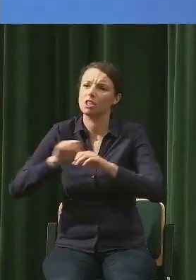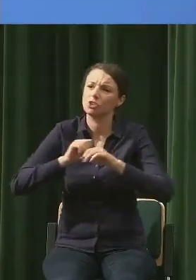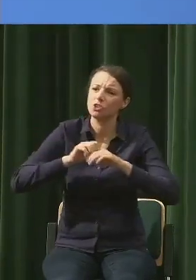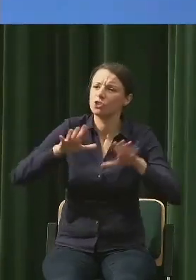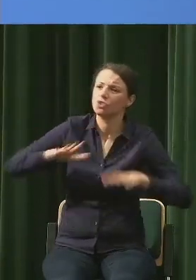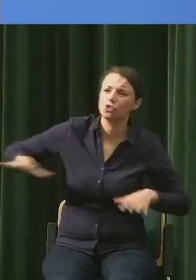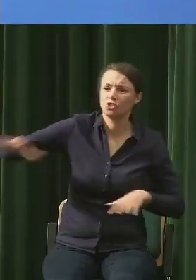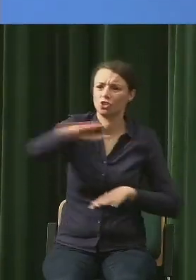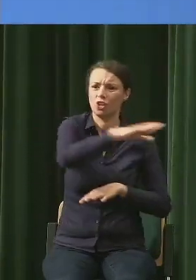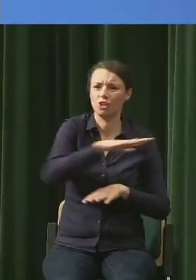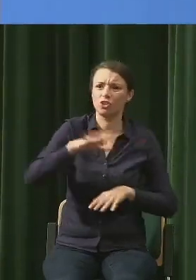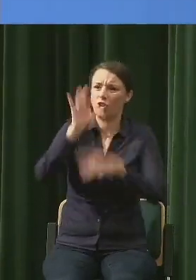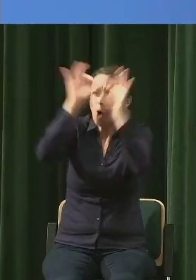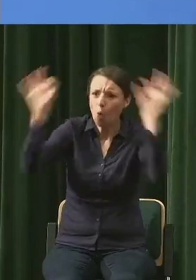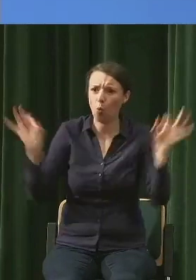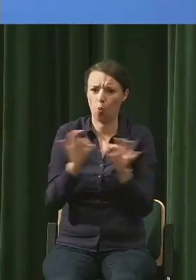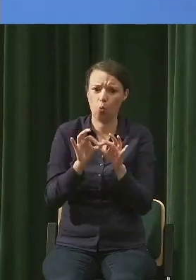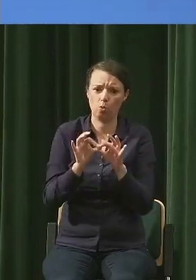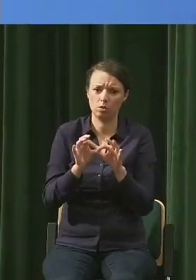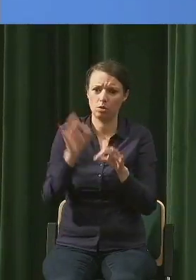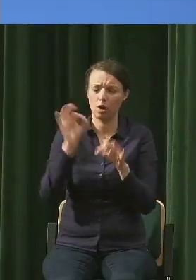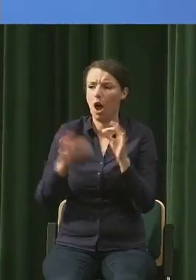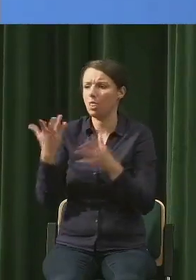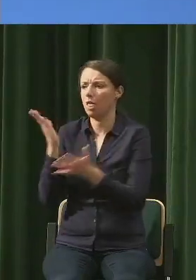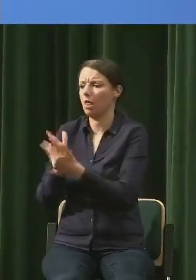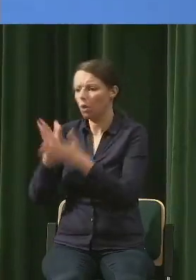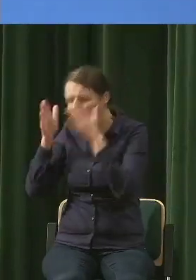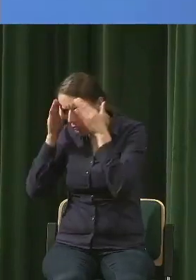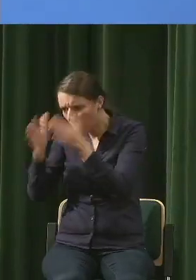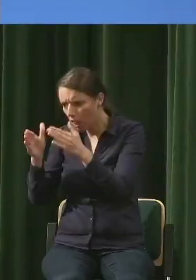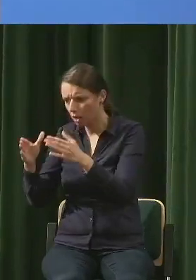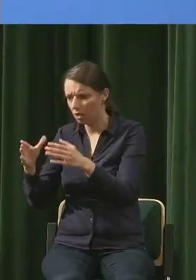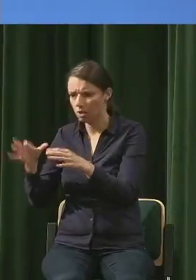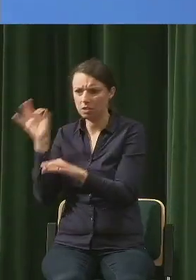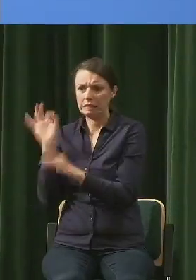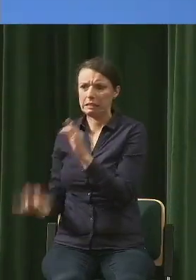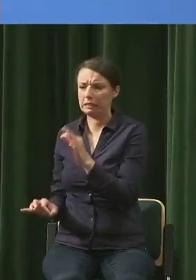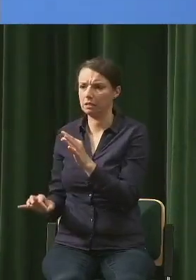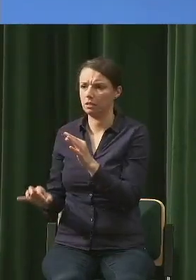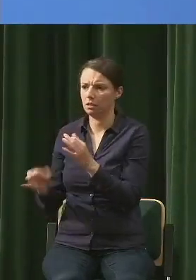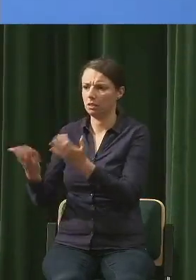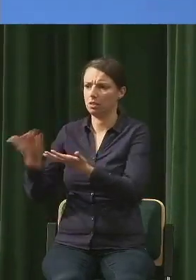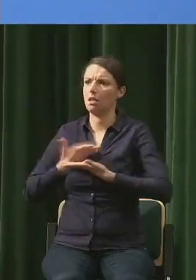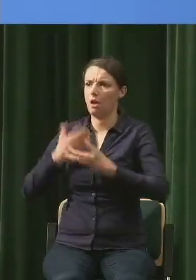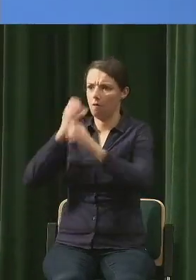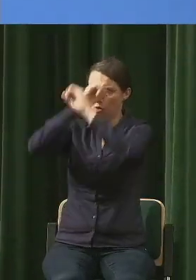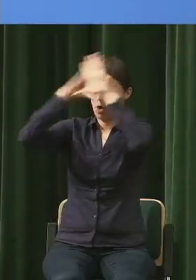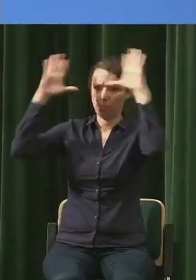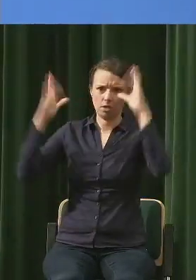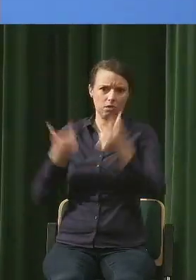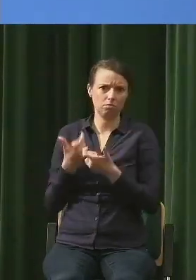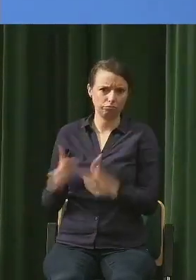na rzeczach, które w gruncie rzeczy nie wnoszą nic do wyobraźni. Tak jak na przykład